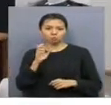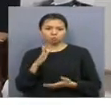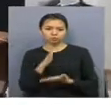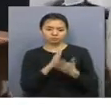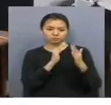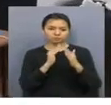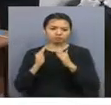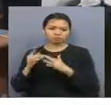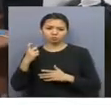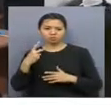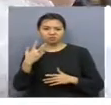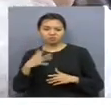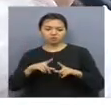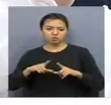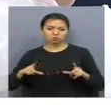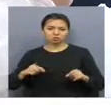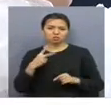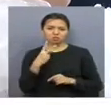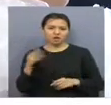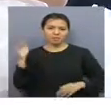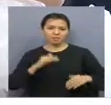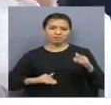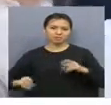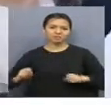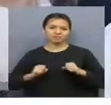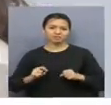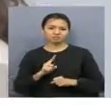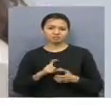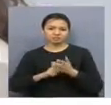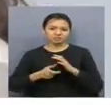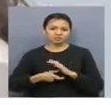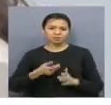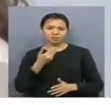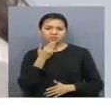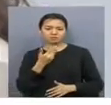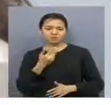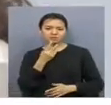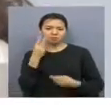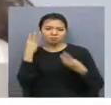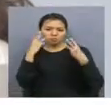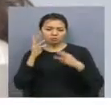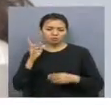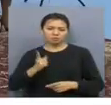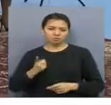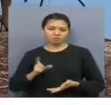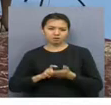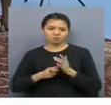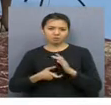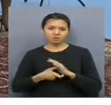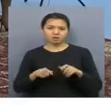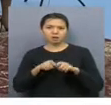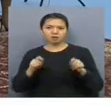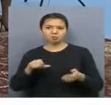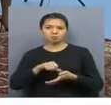135 орындық мектеб-интернаты екі бассейн, спорт зал, соңғыр күдегі шебер ханалар бар. Жаңа мектебнашылу салтанатына